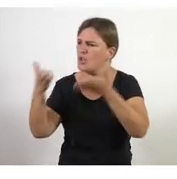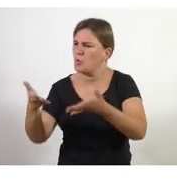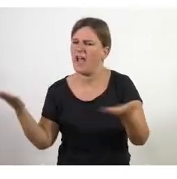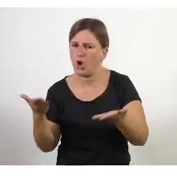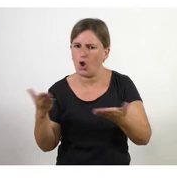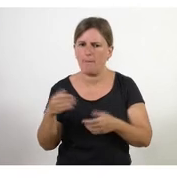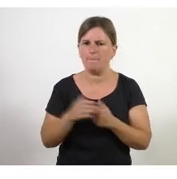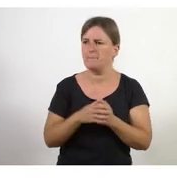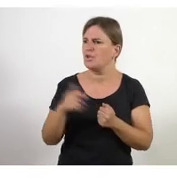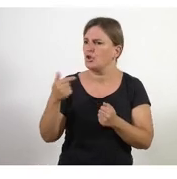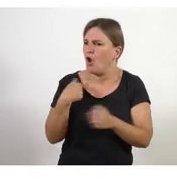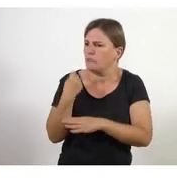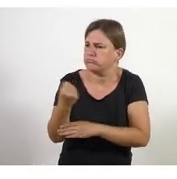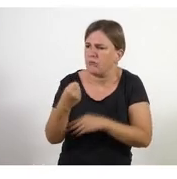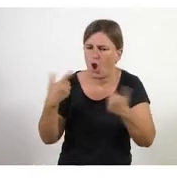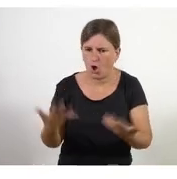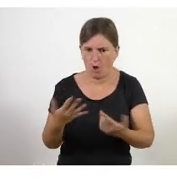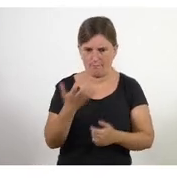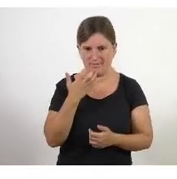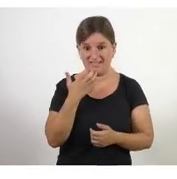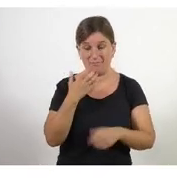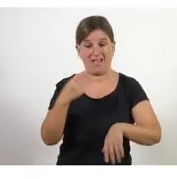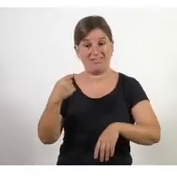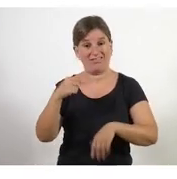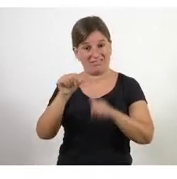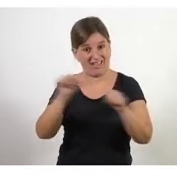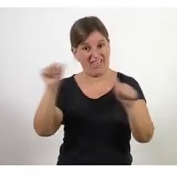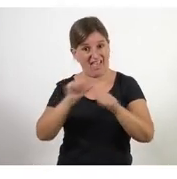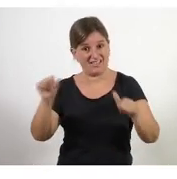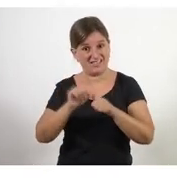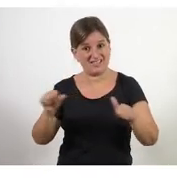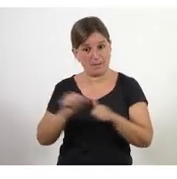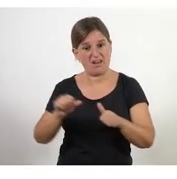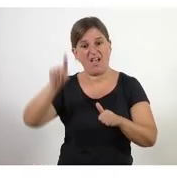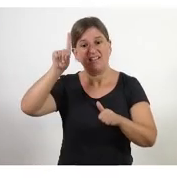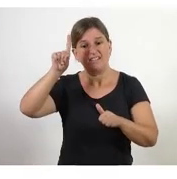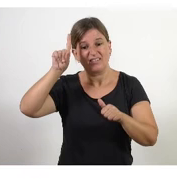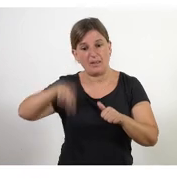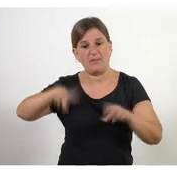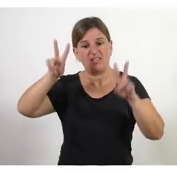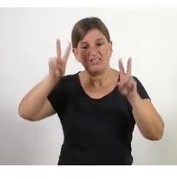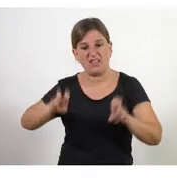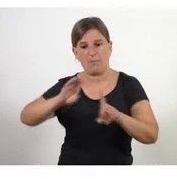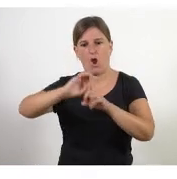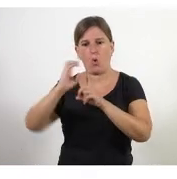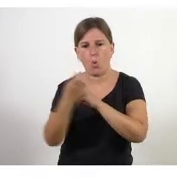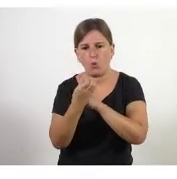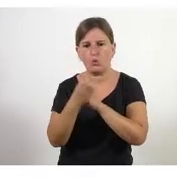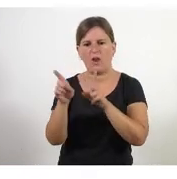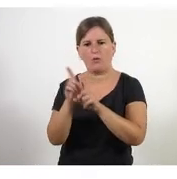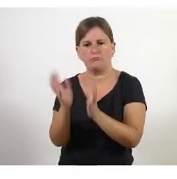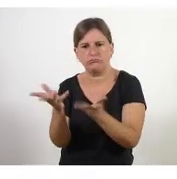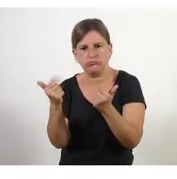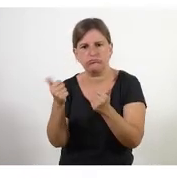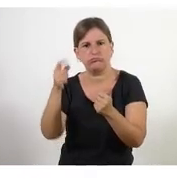com et puc recusar dedica temps setmanal a la cultura a promoure els valors d'agils d'acceptació